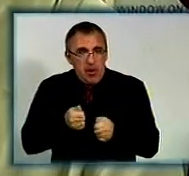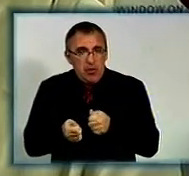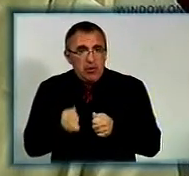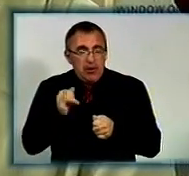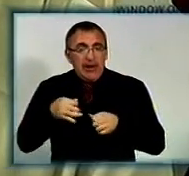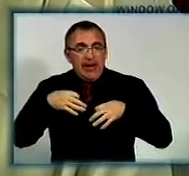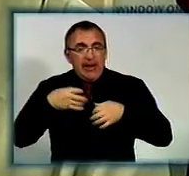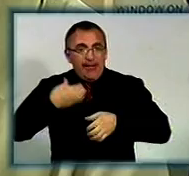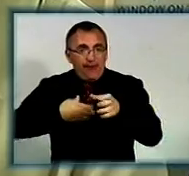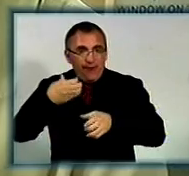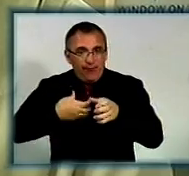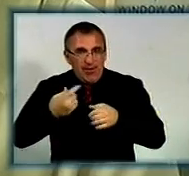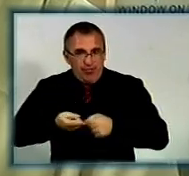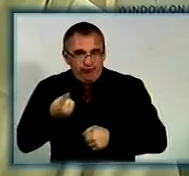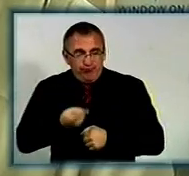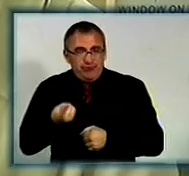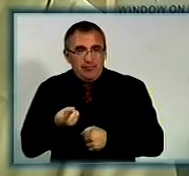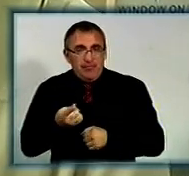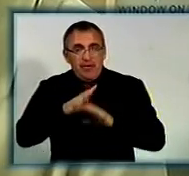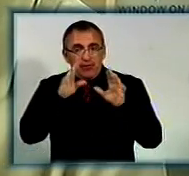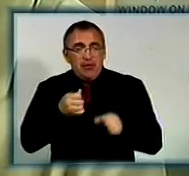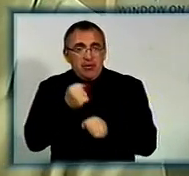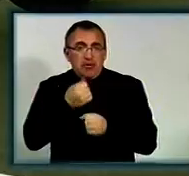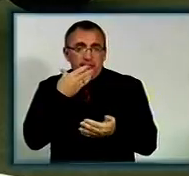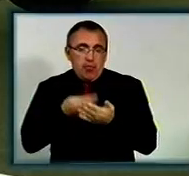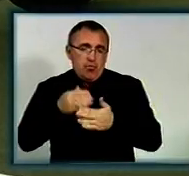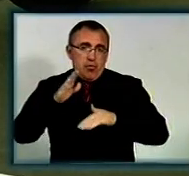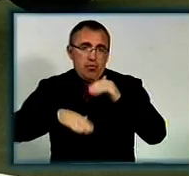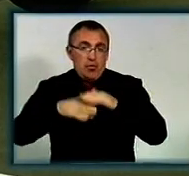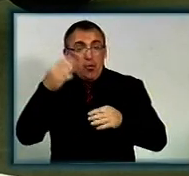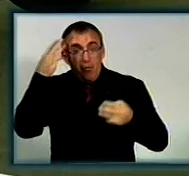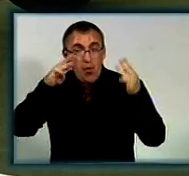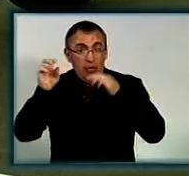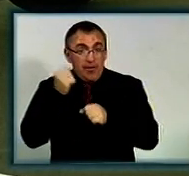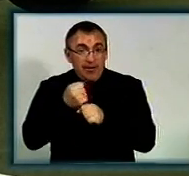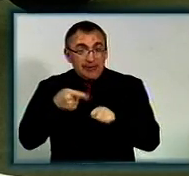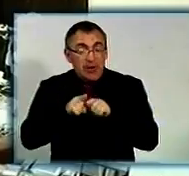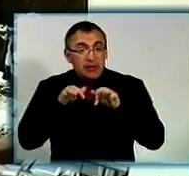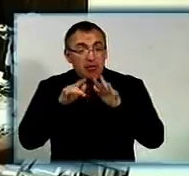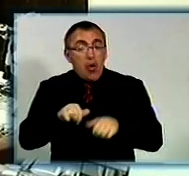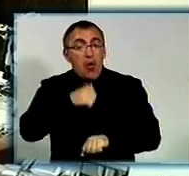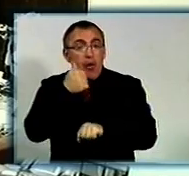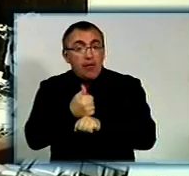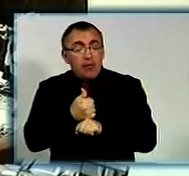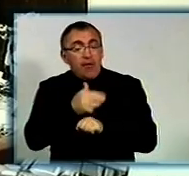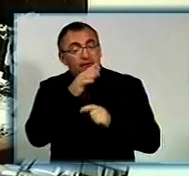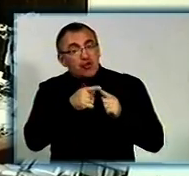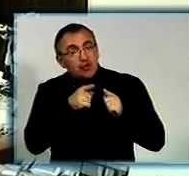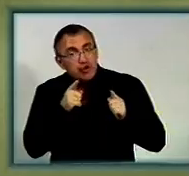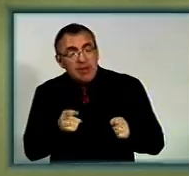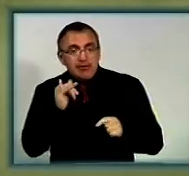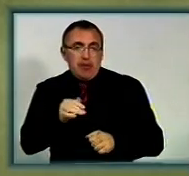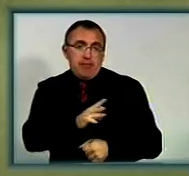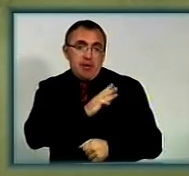двигунів, все зроблено своїми руками. Моделісти кажуть, для цієї справи головне – мати час та бажання.